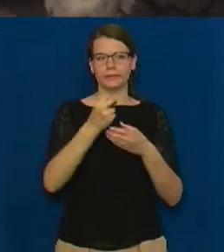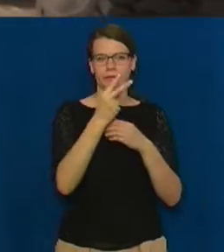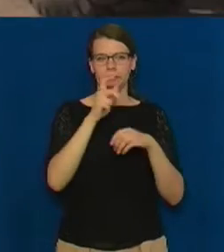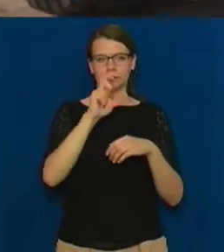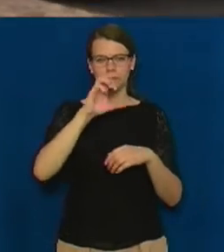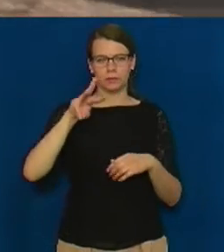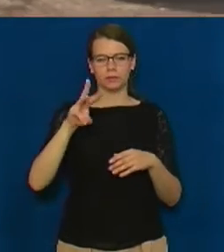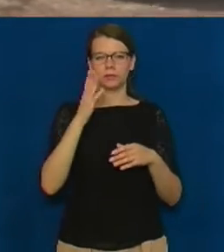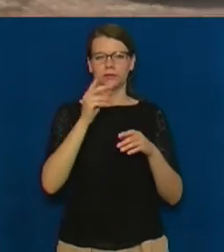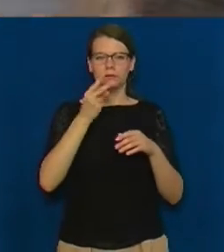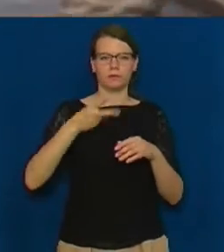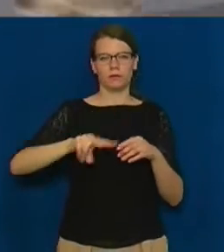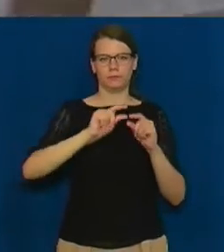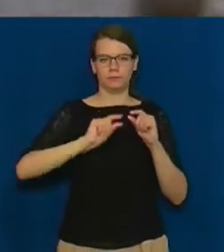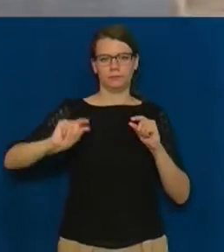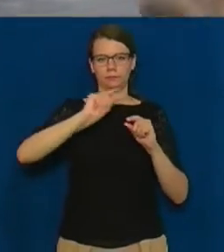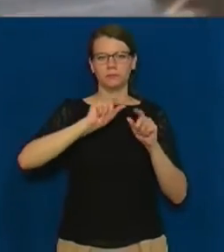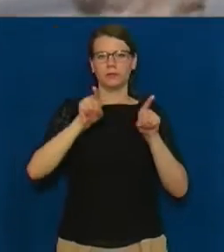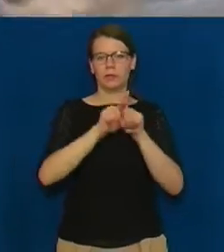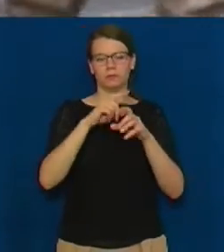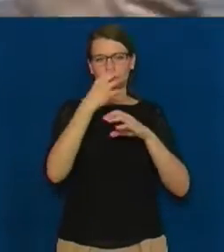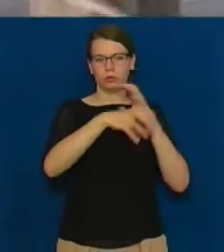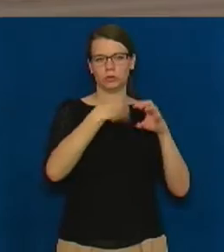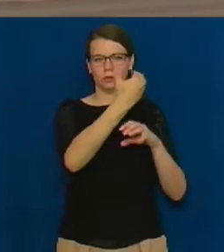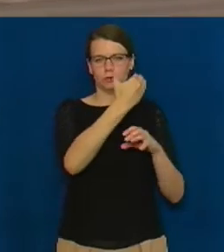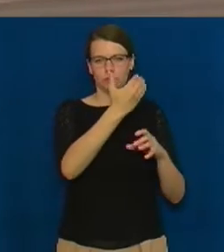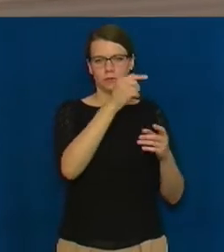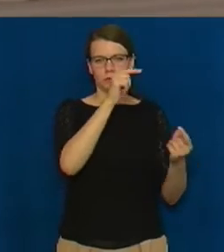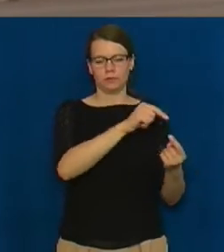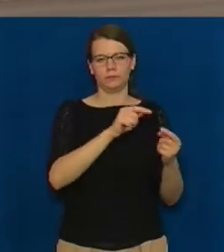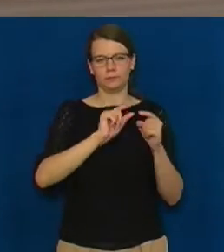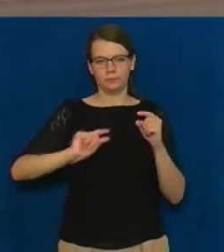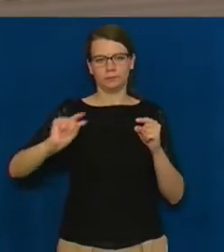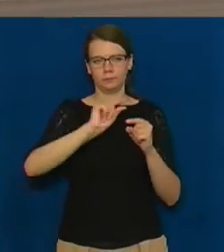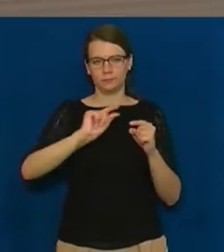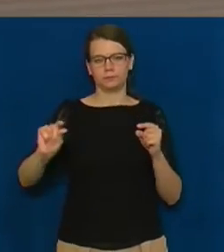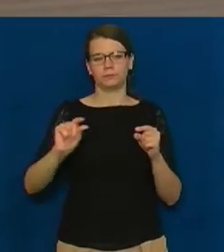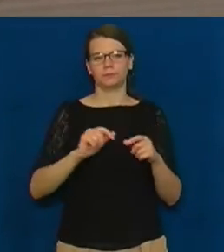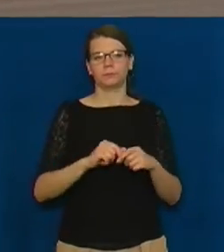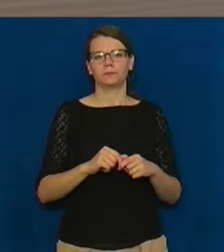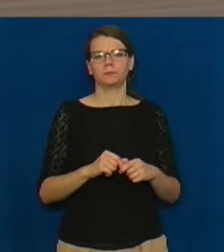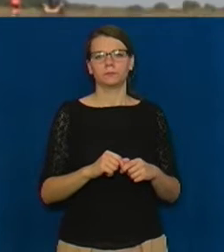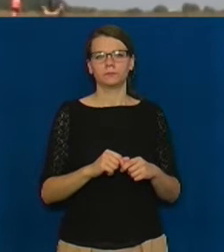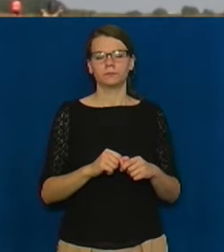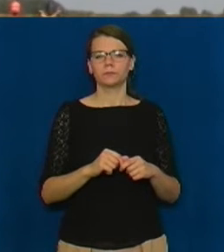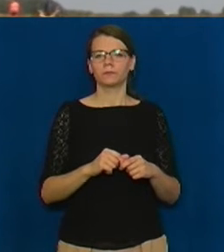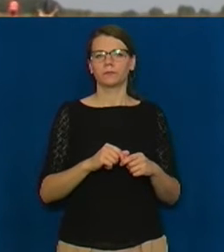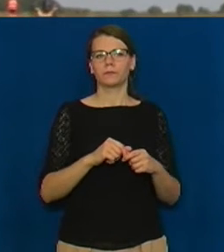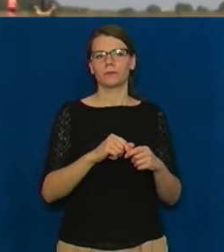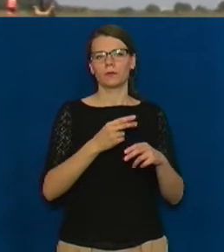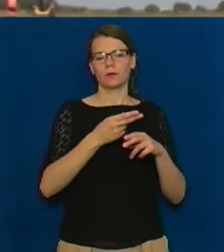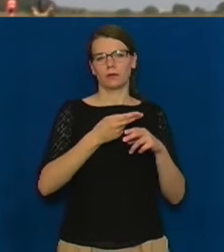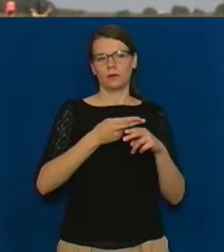шари відповідно до міжнародних стандартів. Відновленням смуги займається ТОВ «Рудстрой». На це з Держфонду регіонального розвитку та обласного бюджету